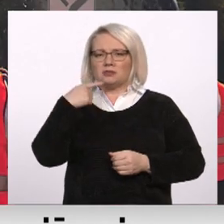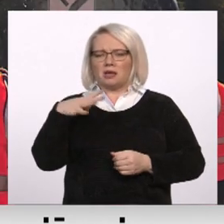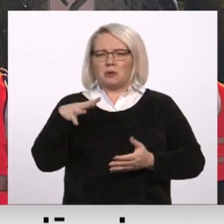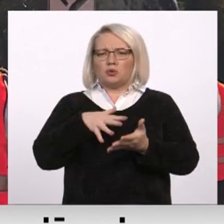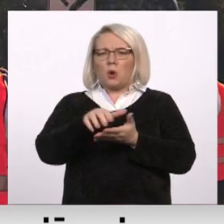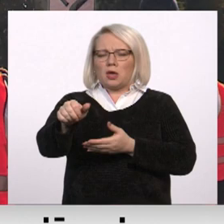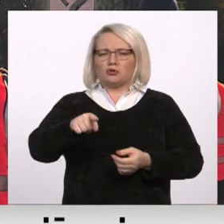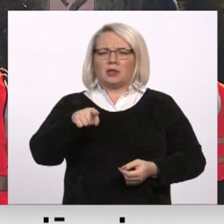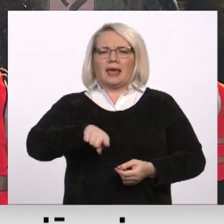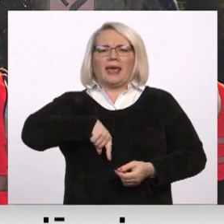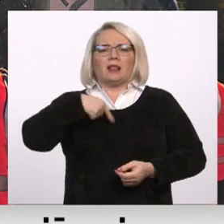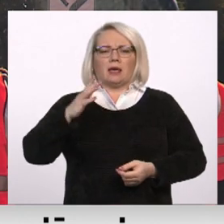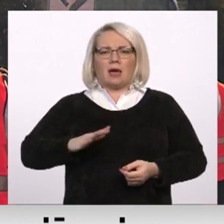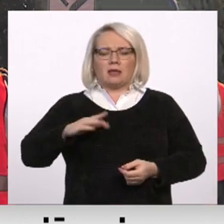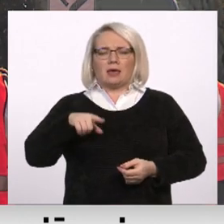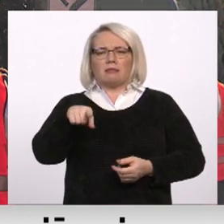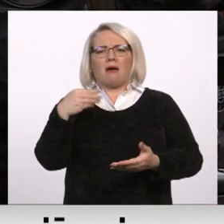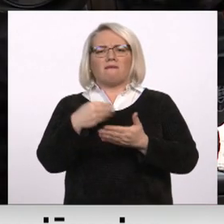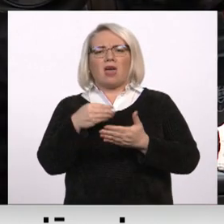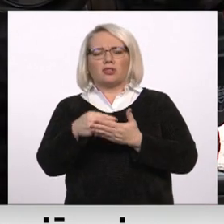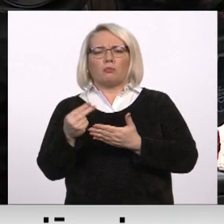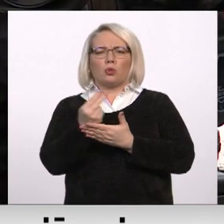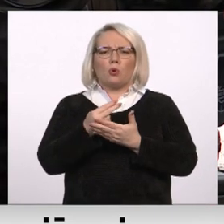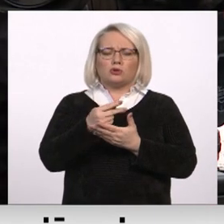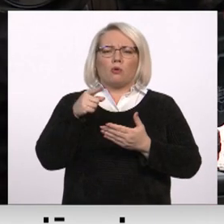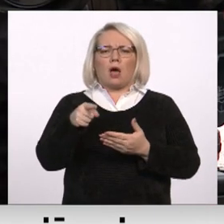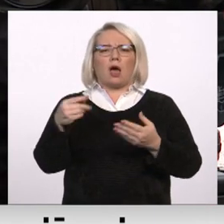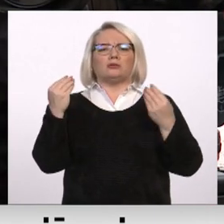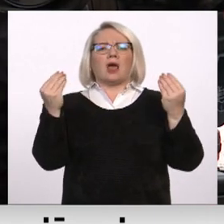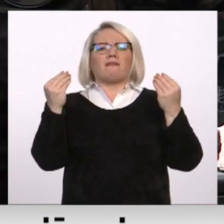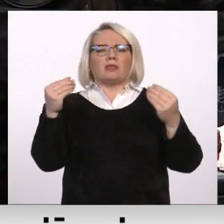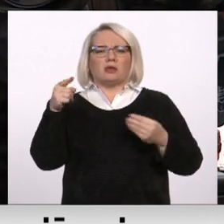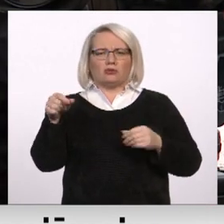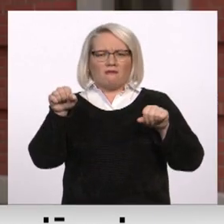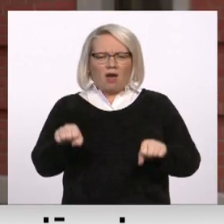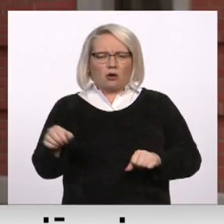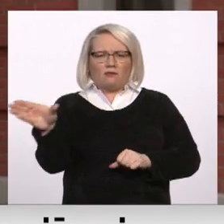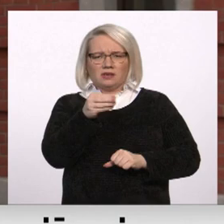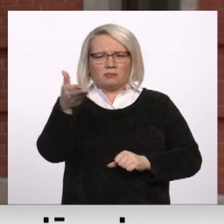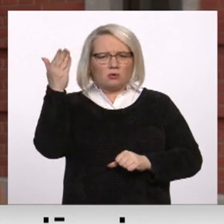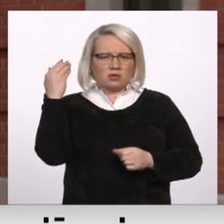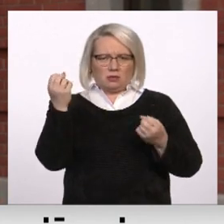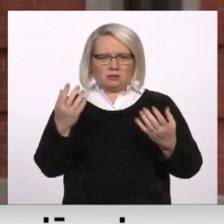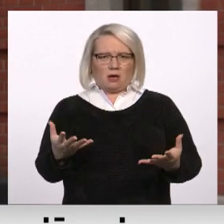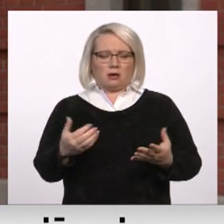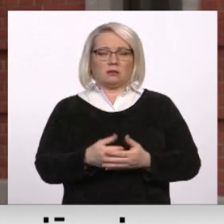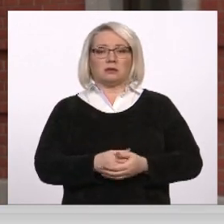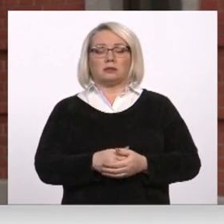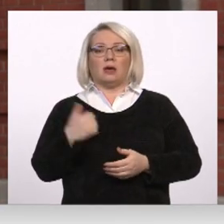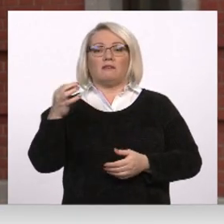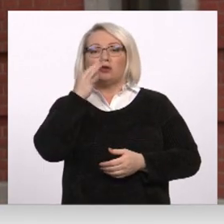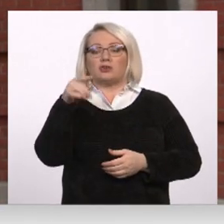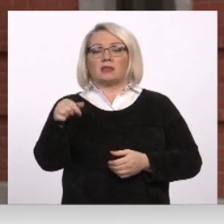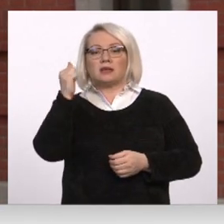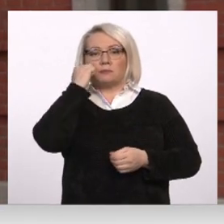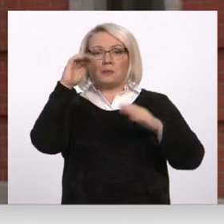gaidīja. Tā ideoloģiskā nozīme un tas, kādu varu pie tā slavināja, visiem sen bija skaidrs. Būtībā jau šis pieminekls